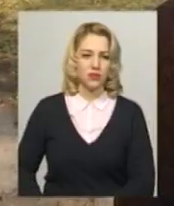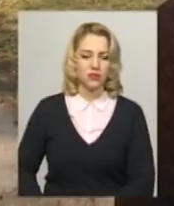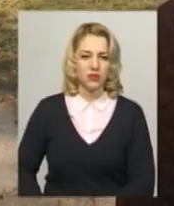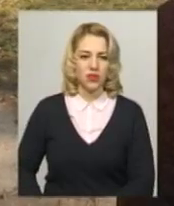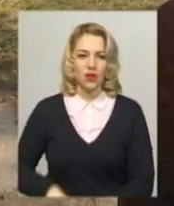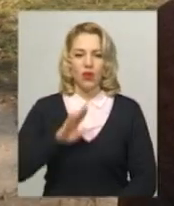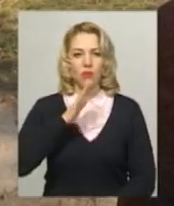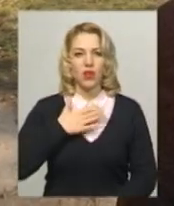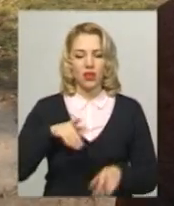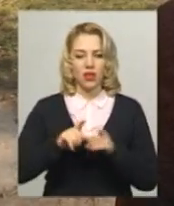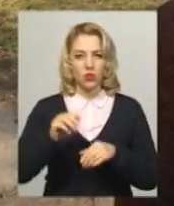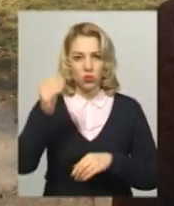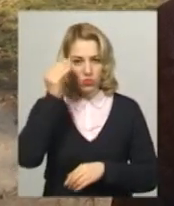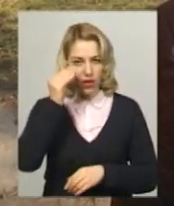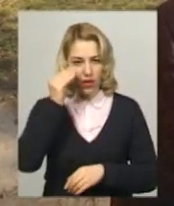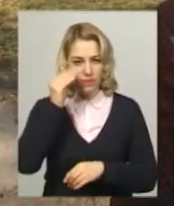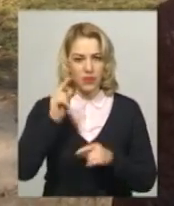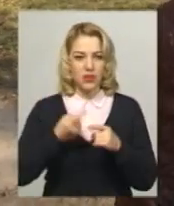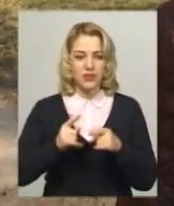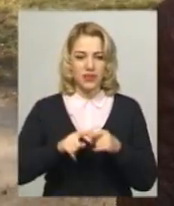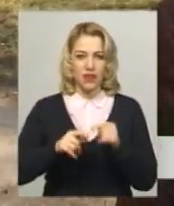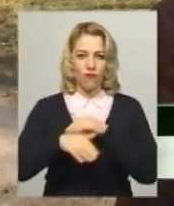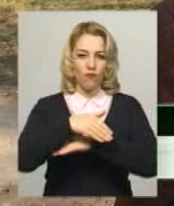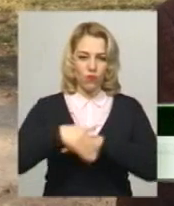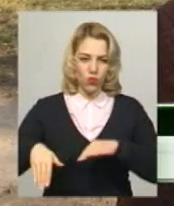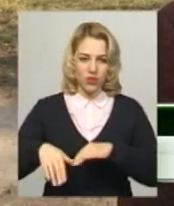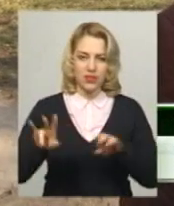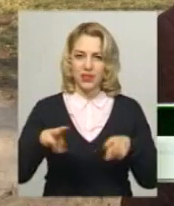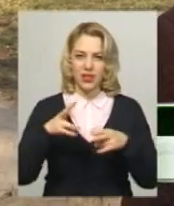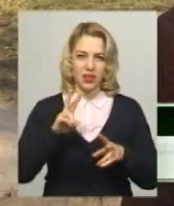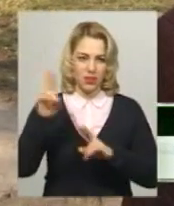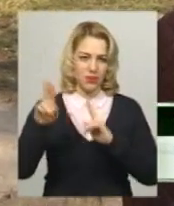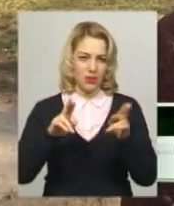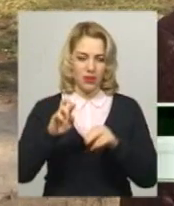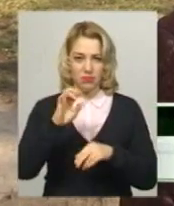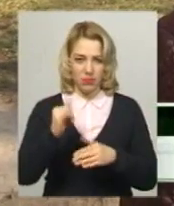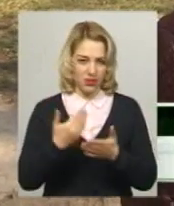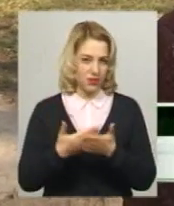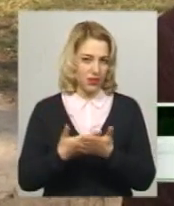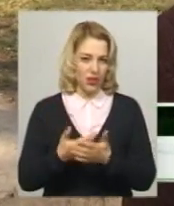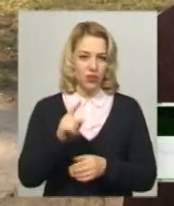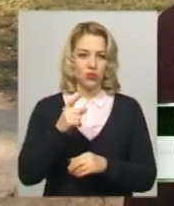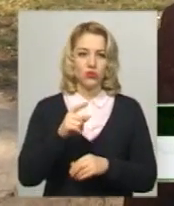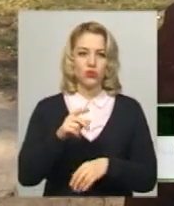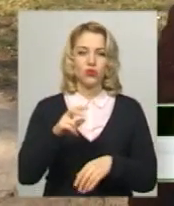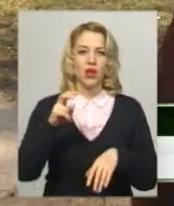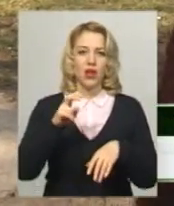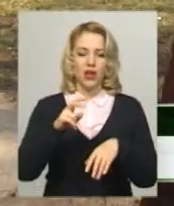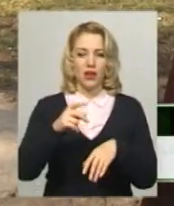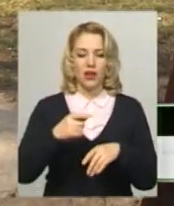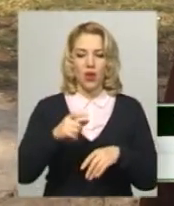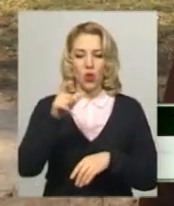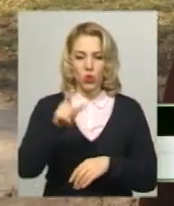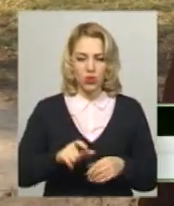Моя така думка, що цієї вулиці може і не стригти б здалося, тому що людина вийшла з лікарні, вона